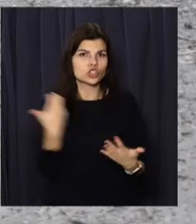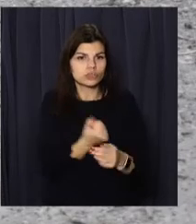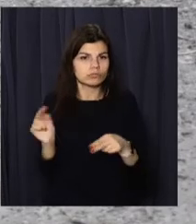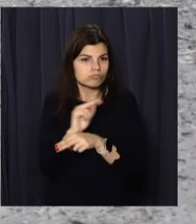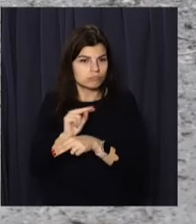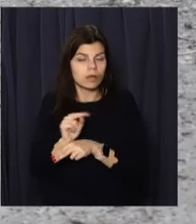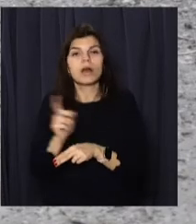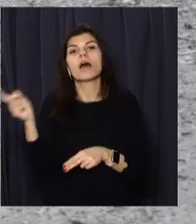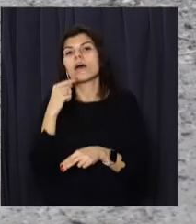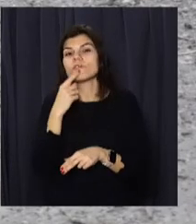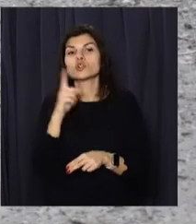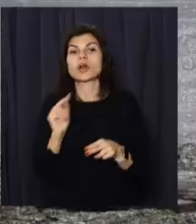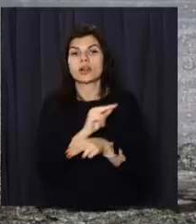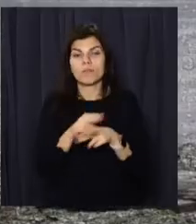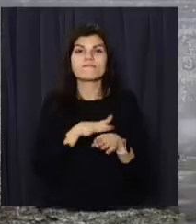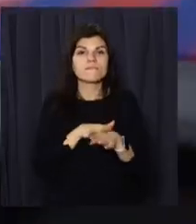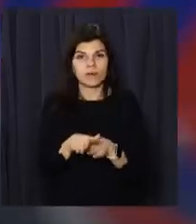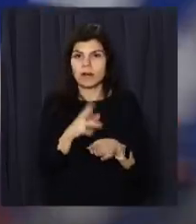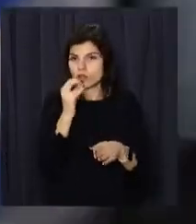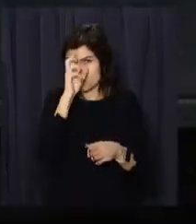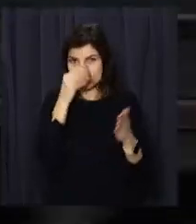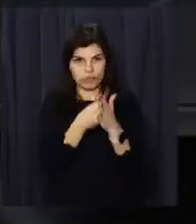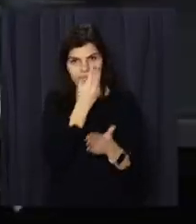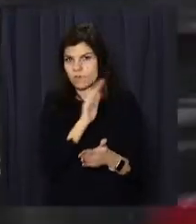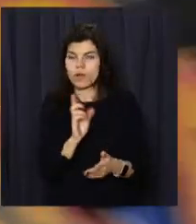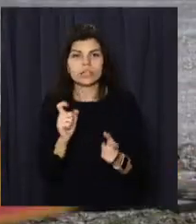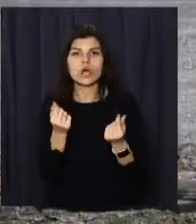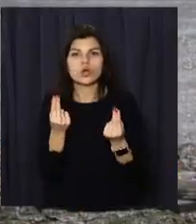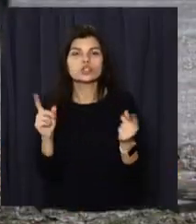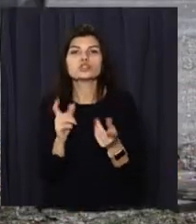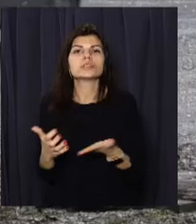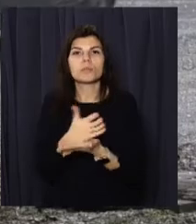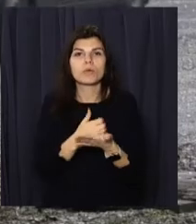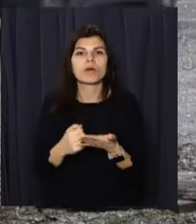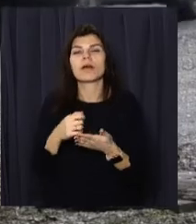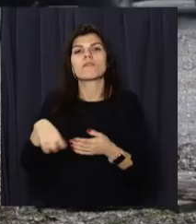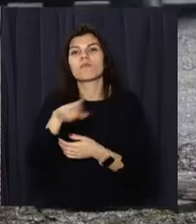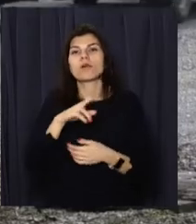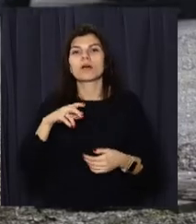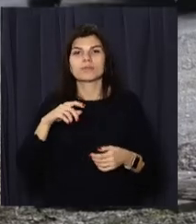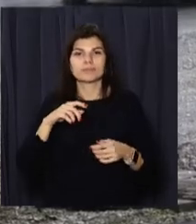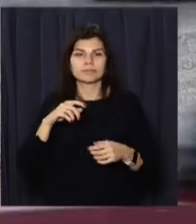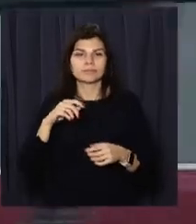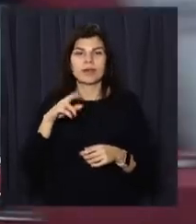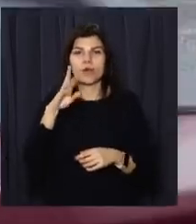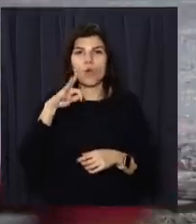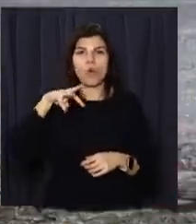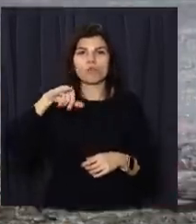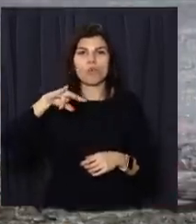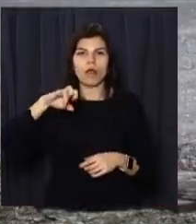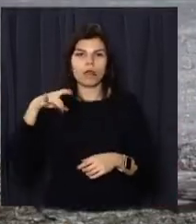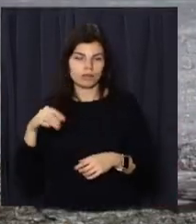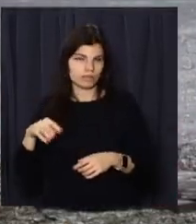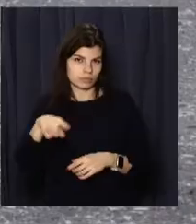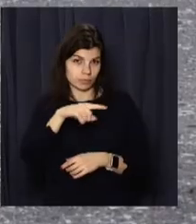міськраді наголошують, ремонт виконали не бюджетним коштом, а за гроші, що збирають комунальні підприємства. Загалом у 2021